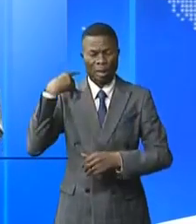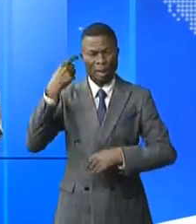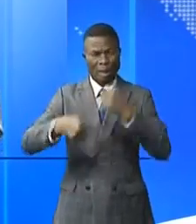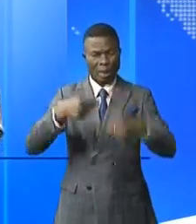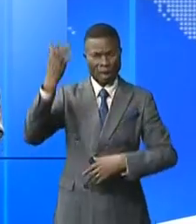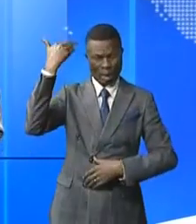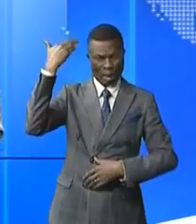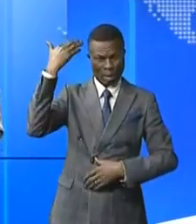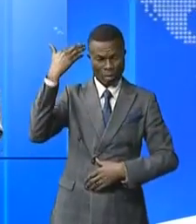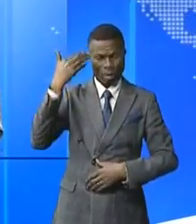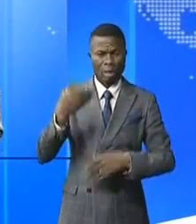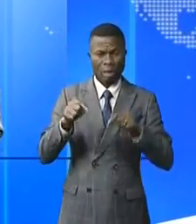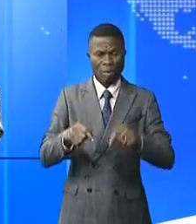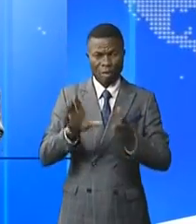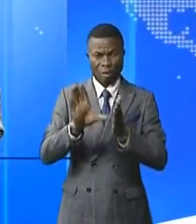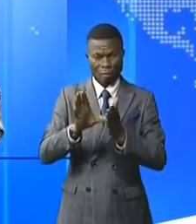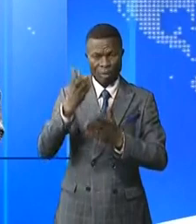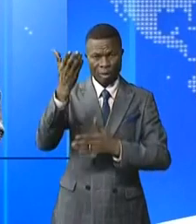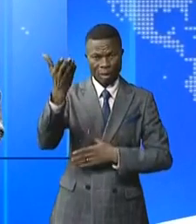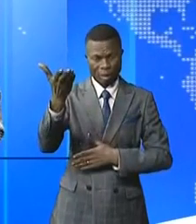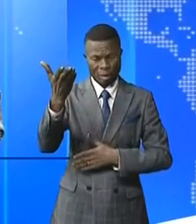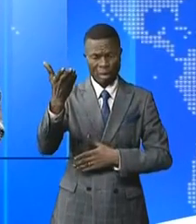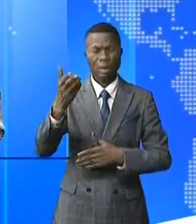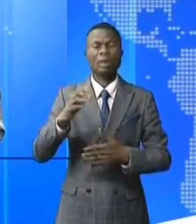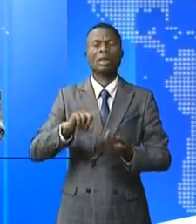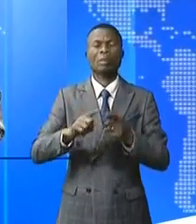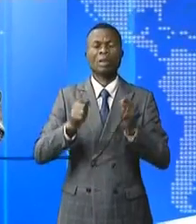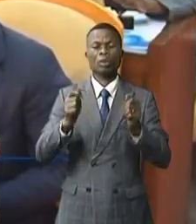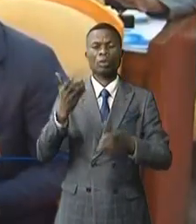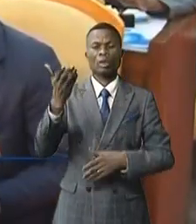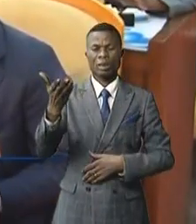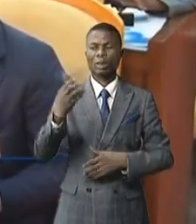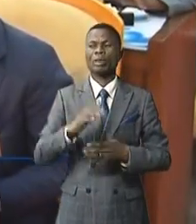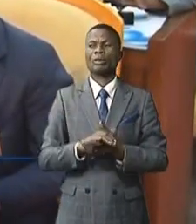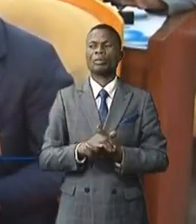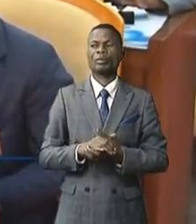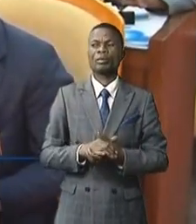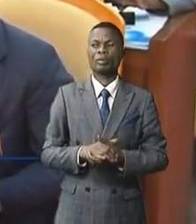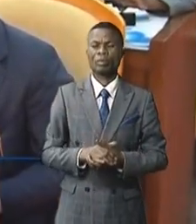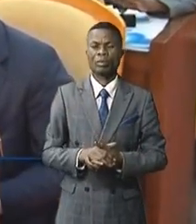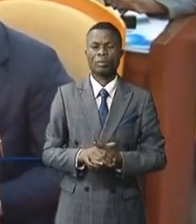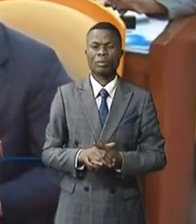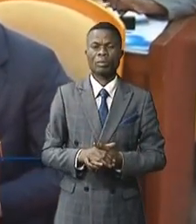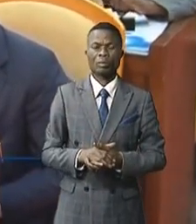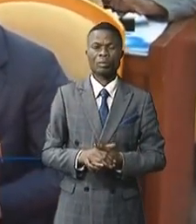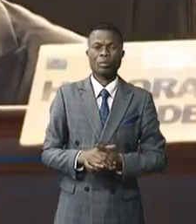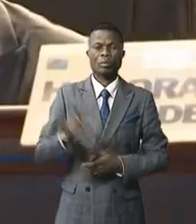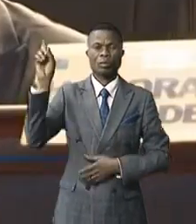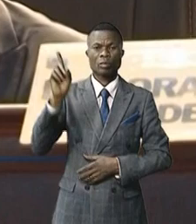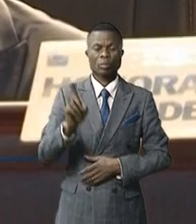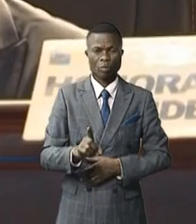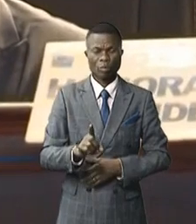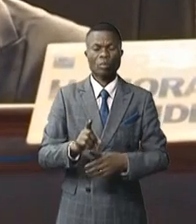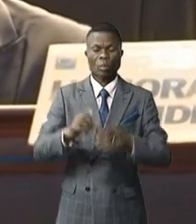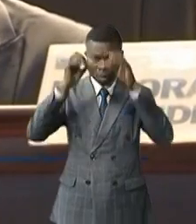général. Retour sur la plénière avec Sylvie Mouembo, Bernard Baudou. Sur invitation du président de l'Assemblée